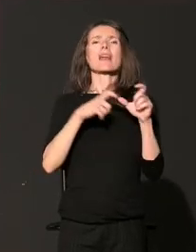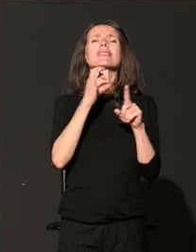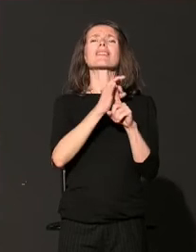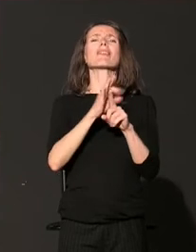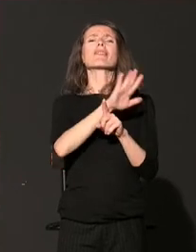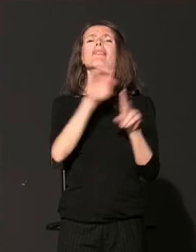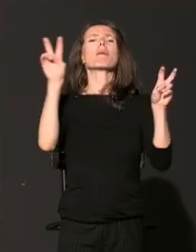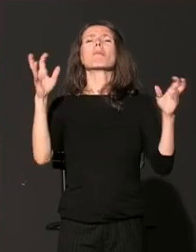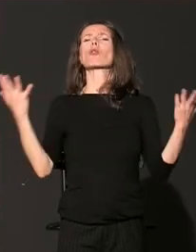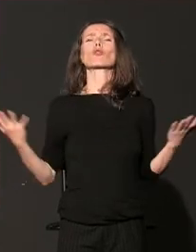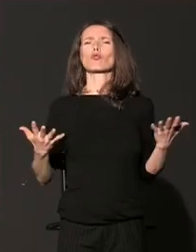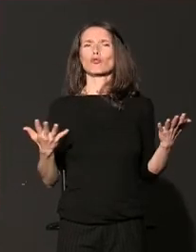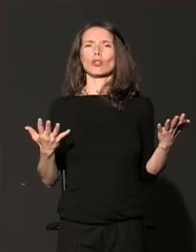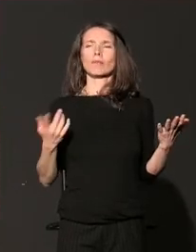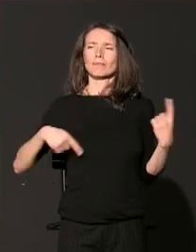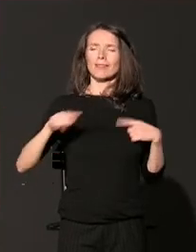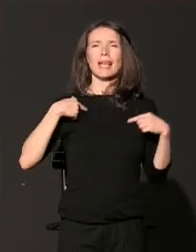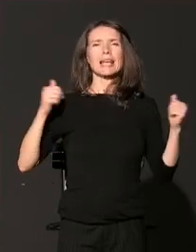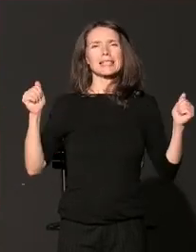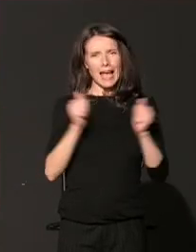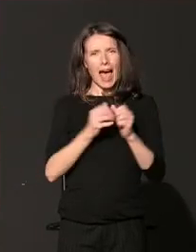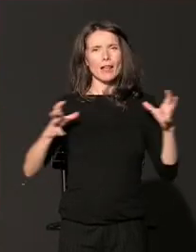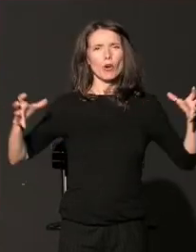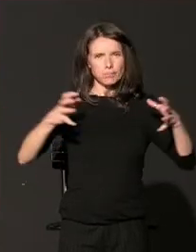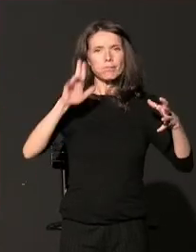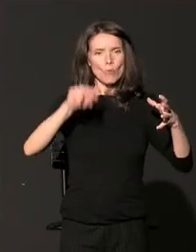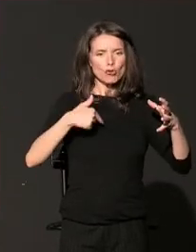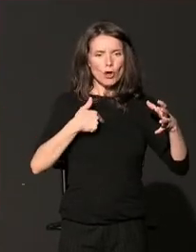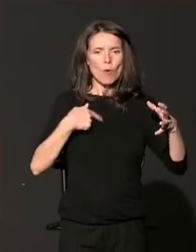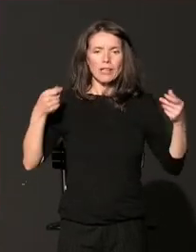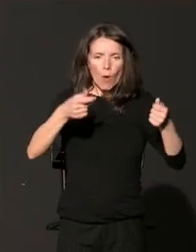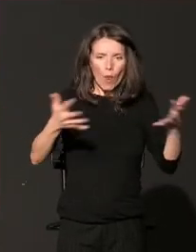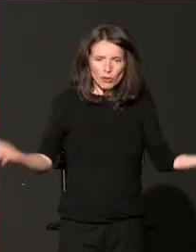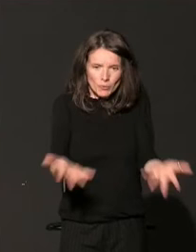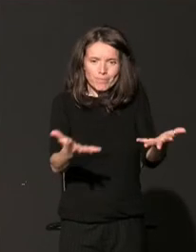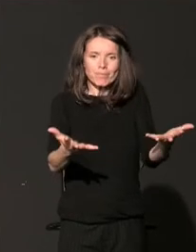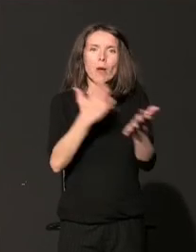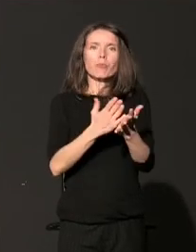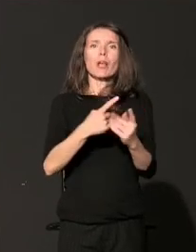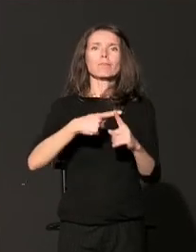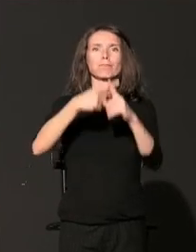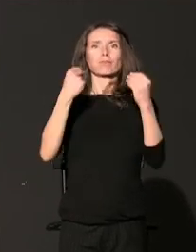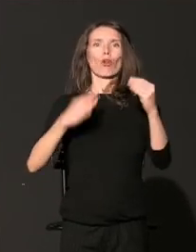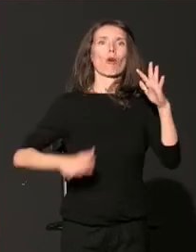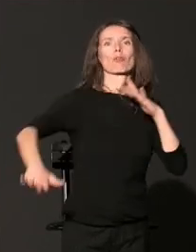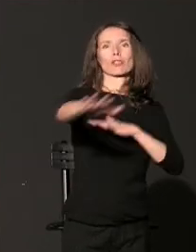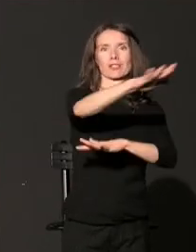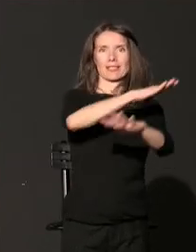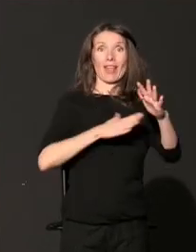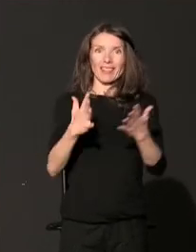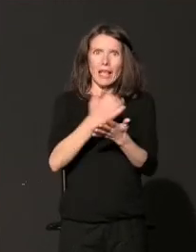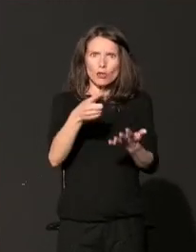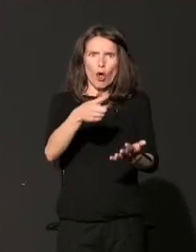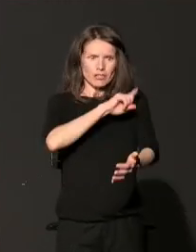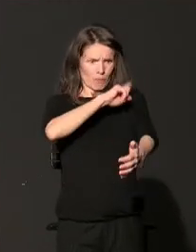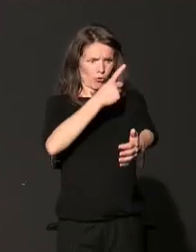mi zajedno imamo moć ulaganja uopšte dobro. Hajde da tu moć iskoristimo i neka sila dobročinstva bude